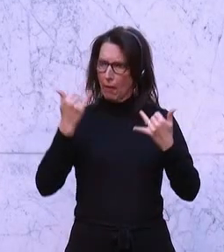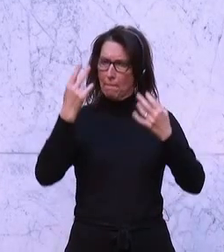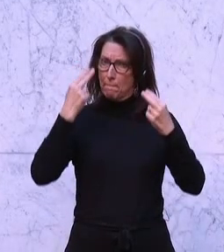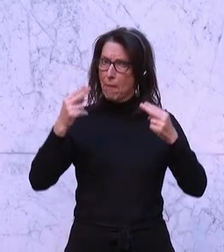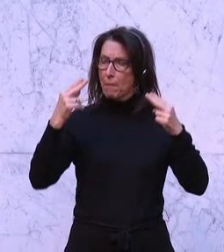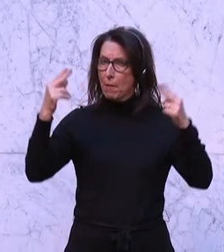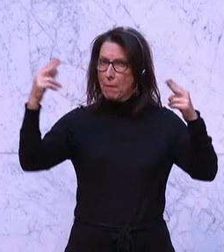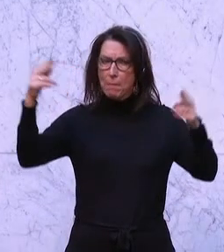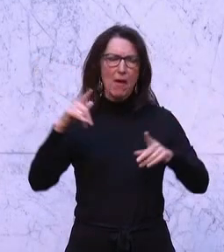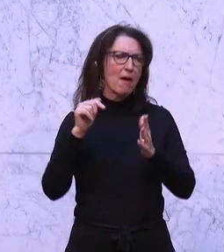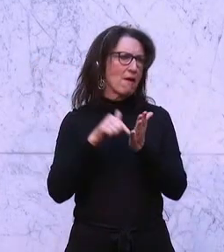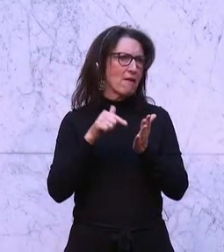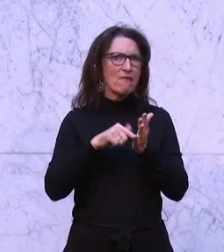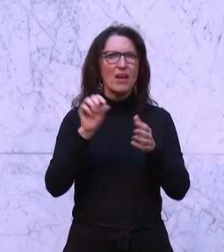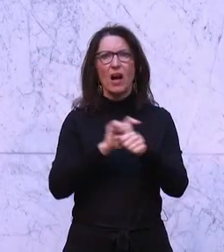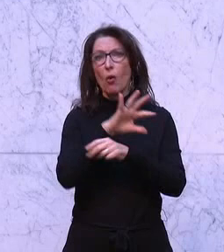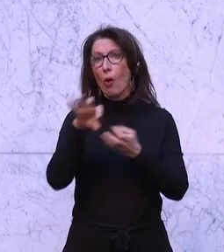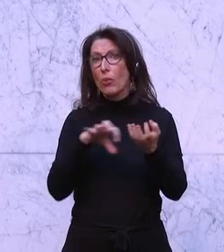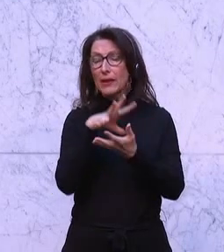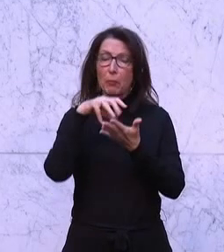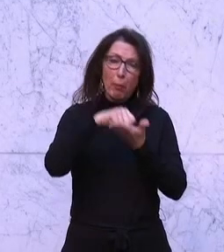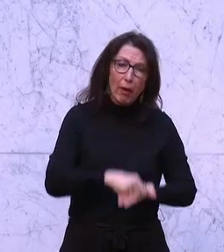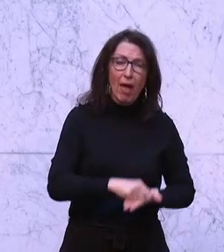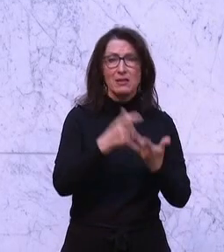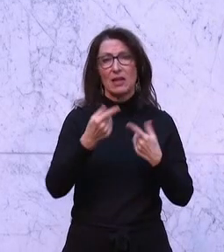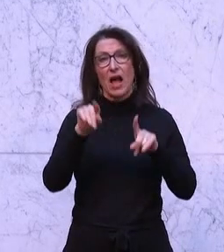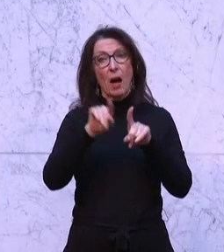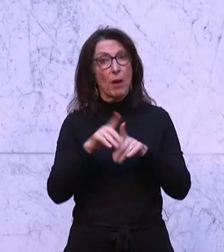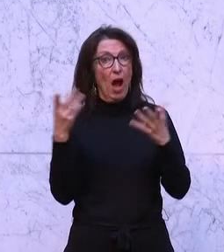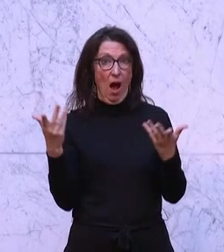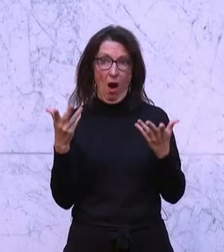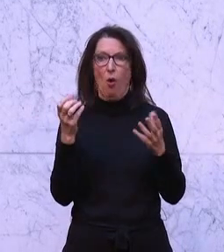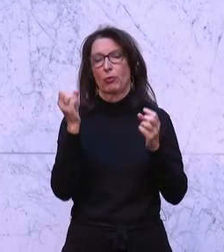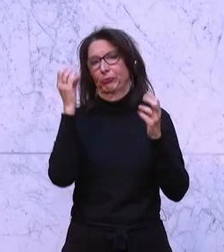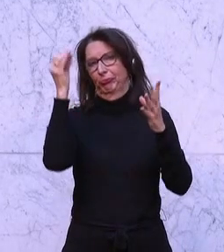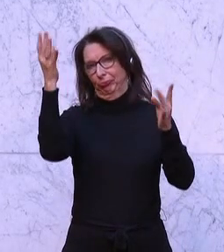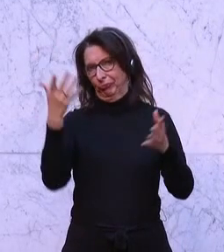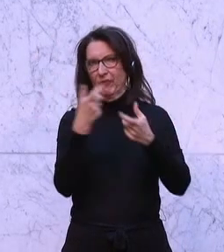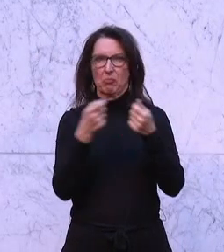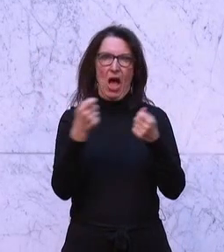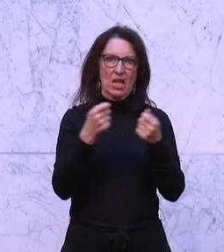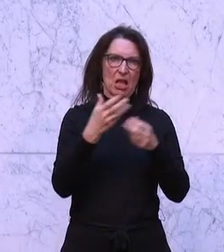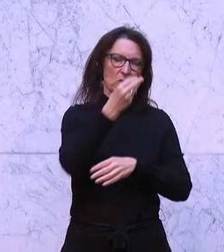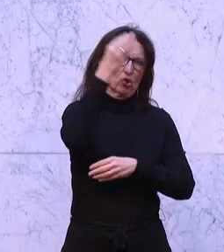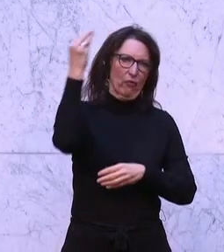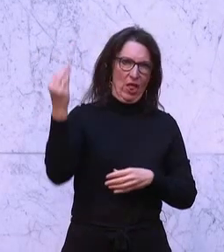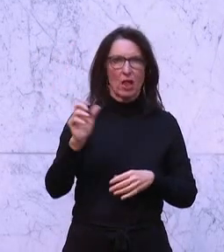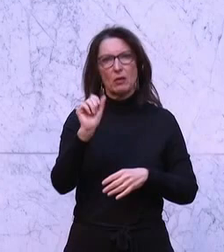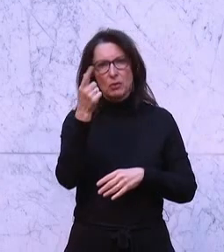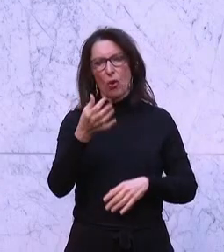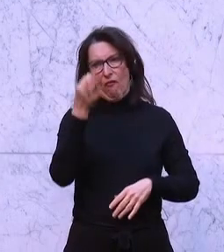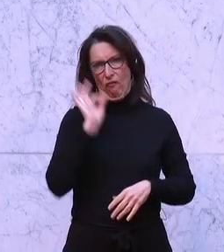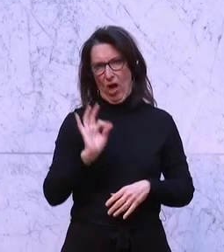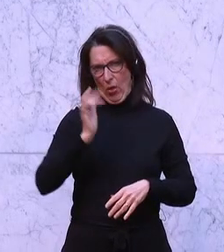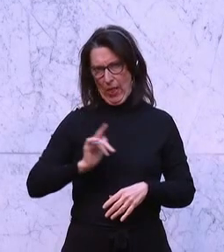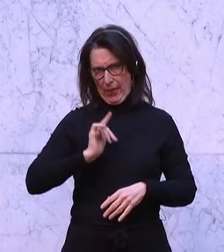Aufgrund der Belastungen der Corona-Krise und genauso aufgrund der überschießenden, überbordenden Maßnahmen, die besonders zulasten der Frauen